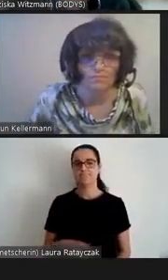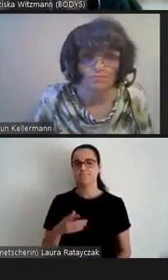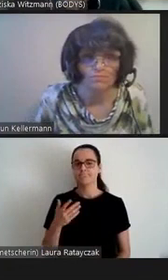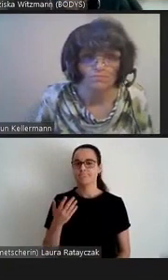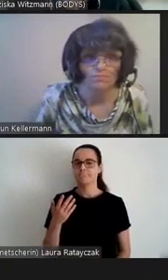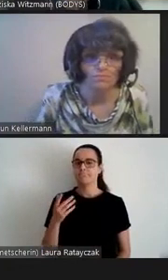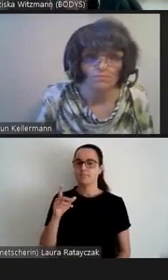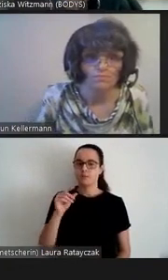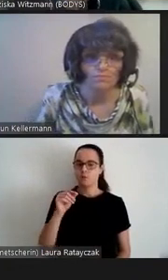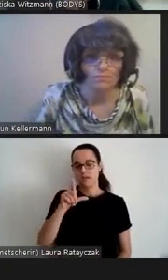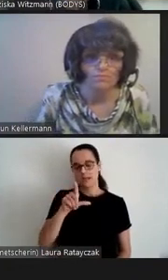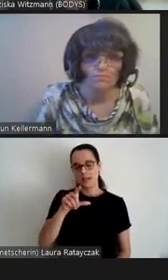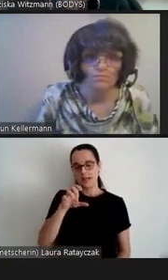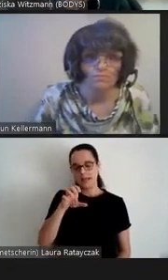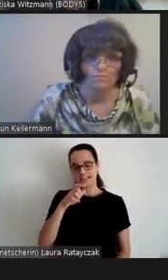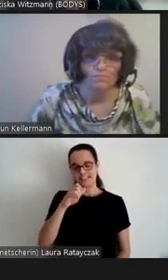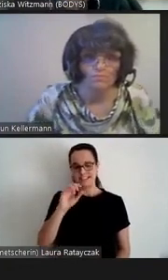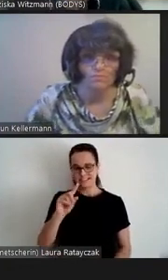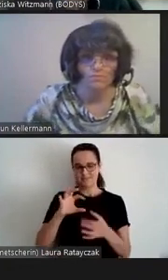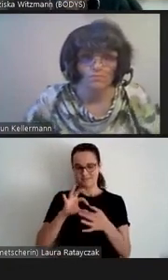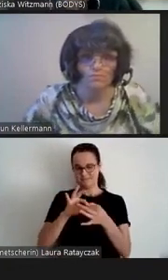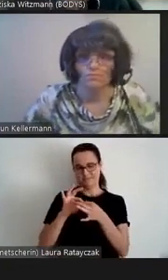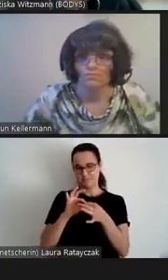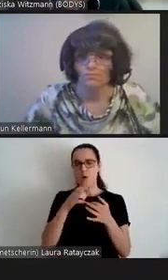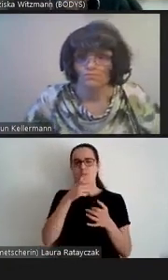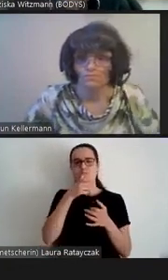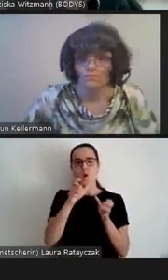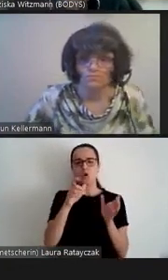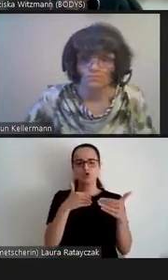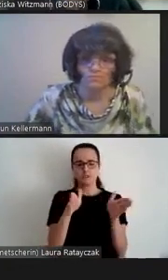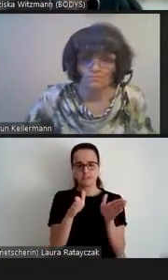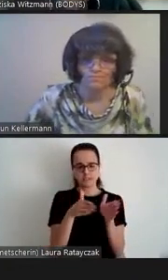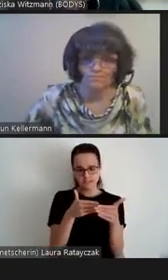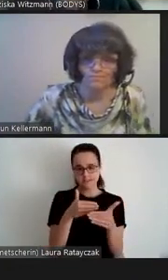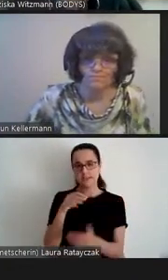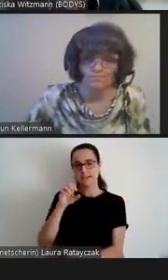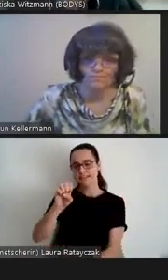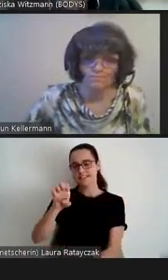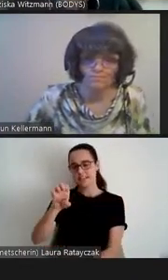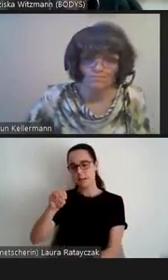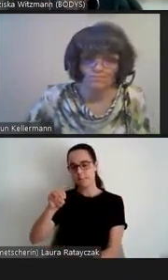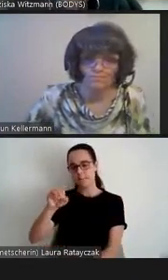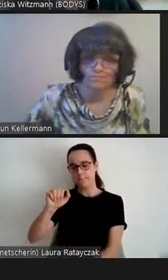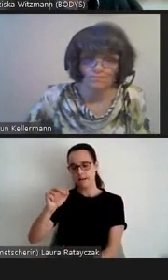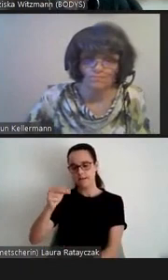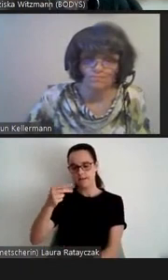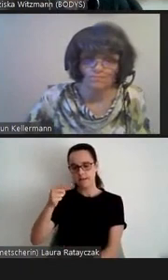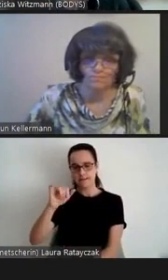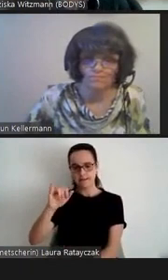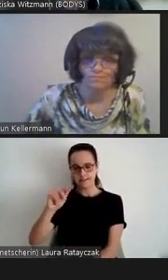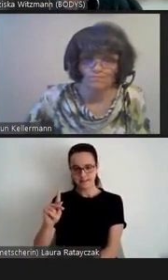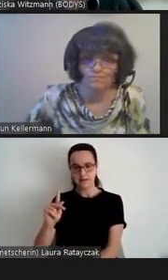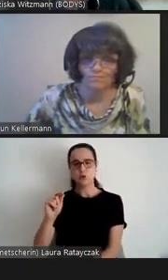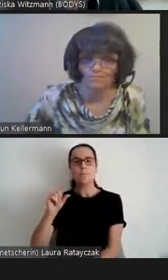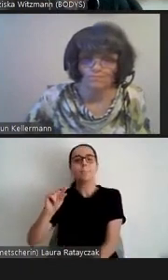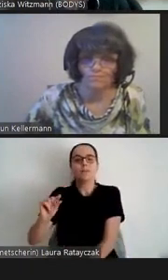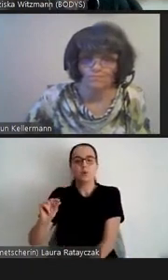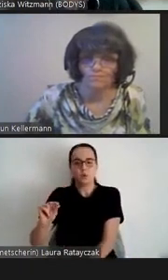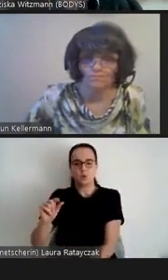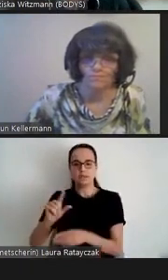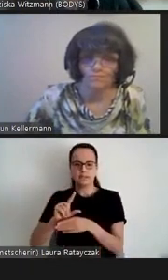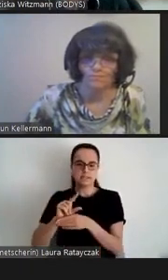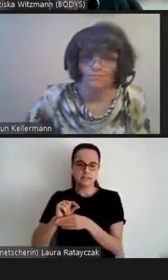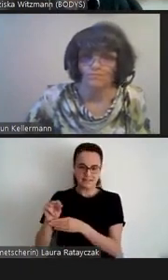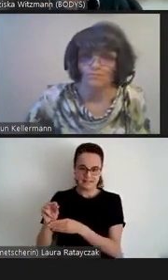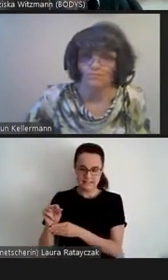Wortschatzes, und eines der Semantik, also der Bedeutung von Wörtern.